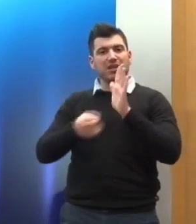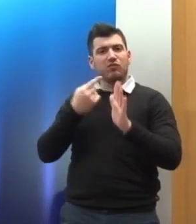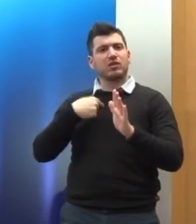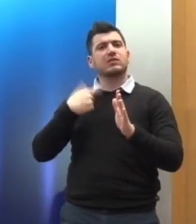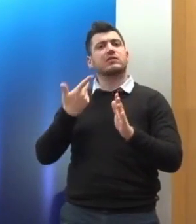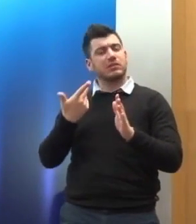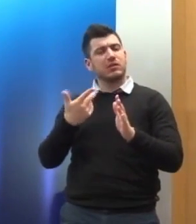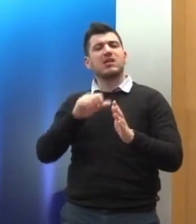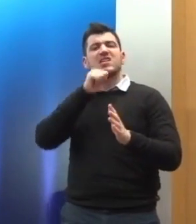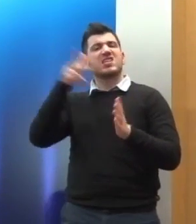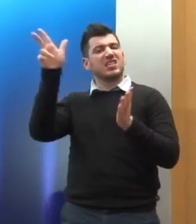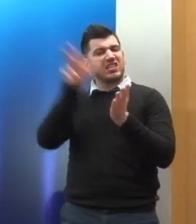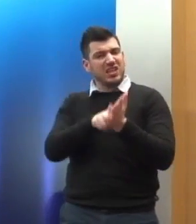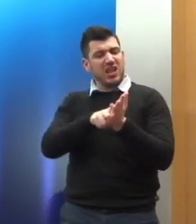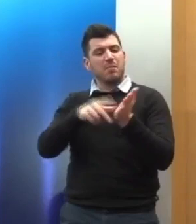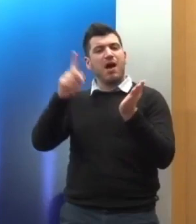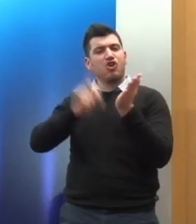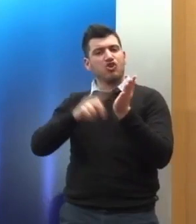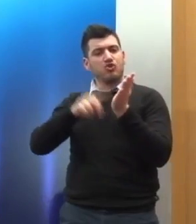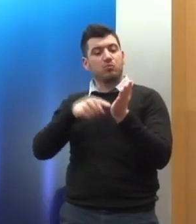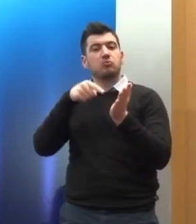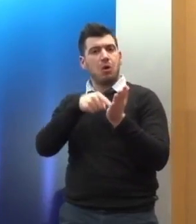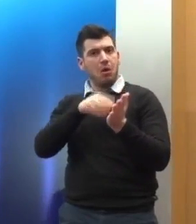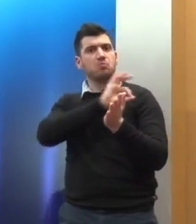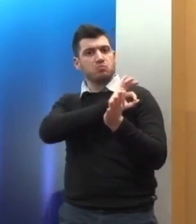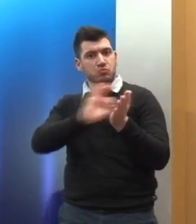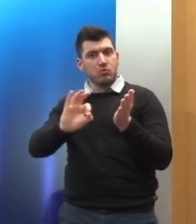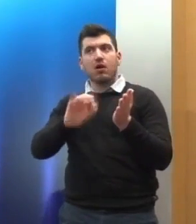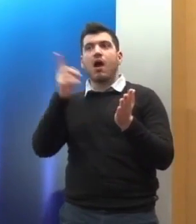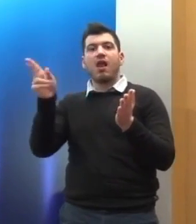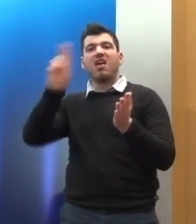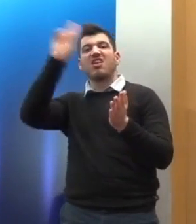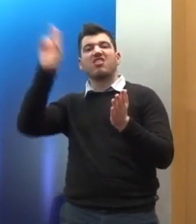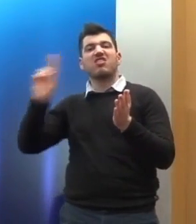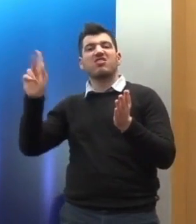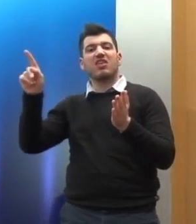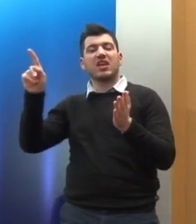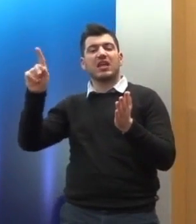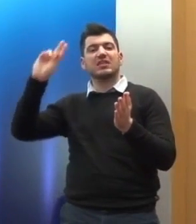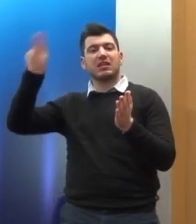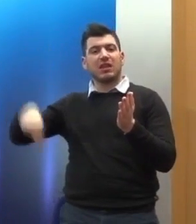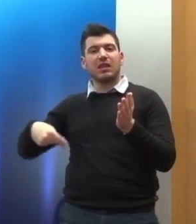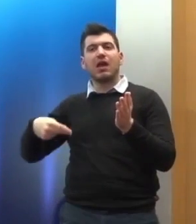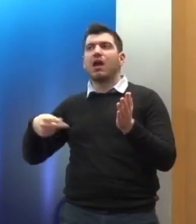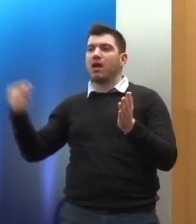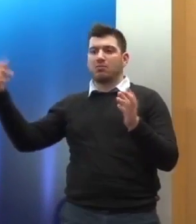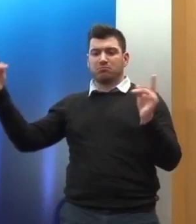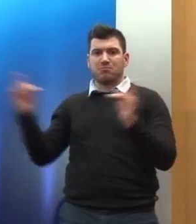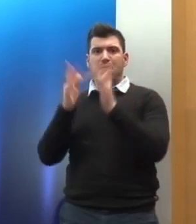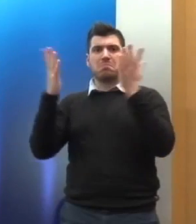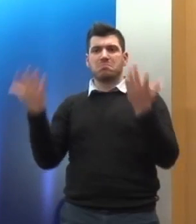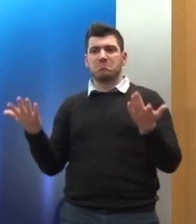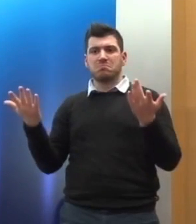η εξέτασή της για το αν είναι σύμφωνη με την ΕΣΔΑ ή με άλλη διεθνή συνθήκη. Είναι προφανές ότι πρόκειται